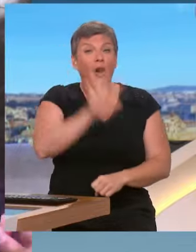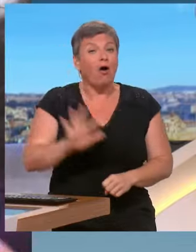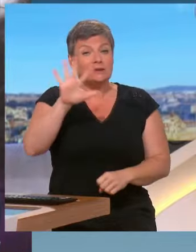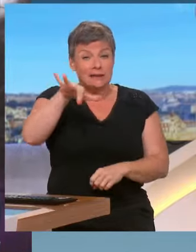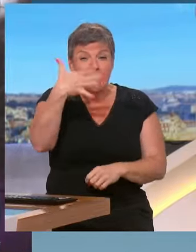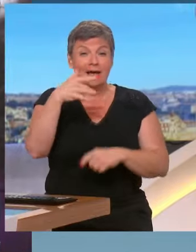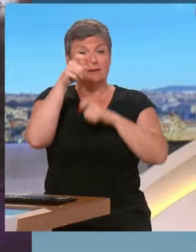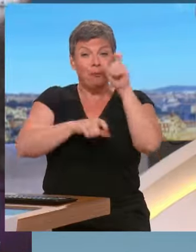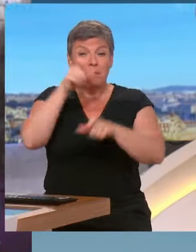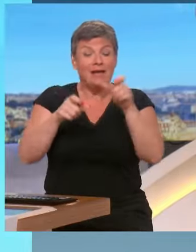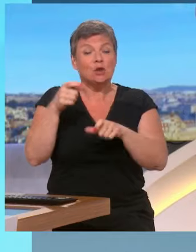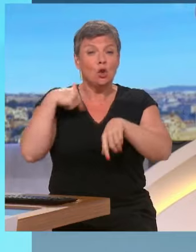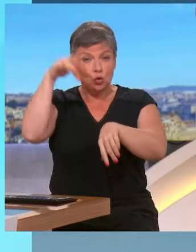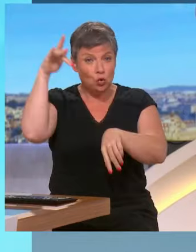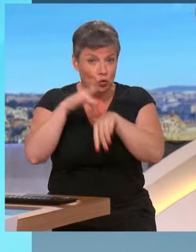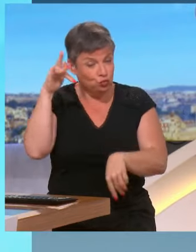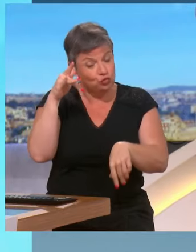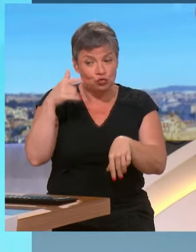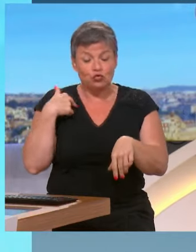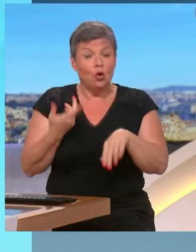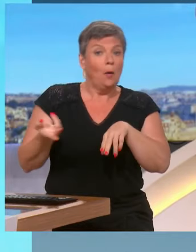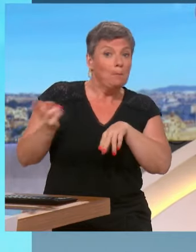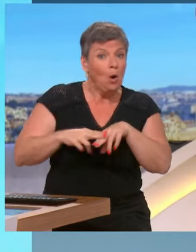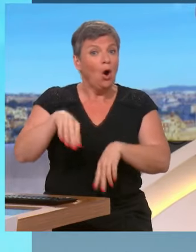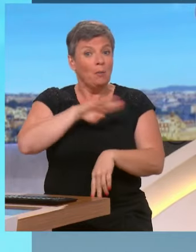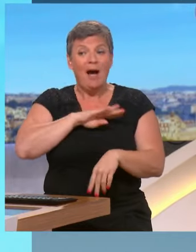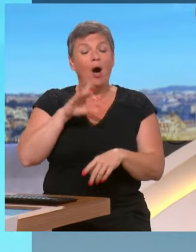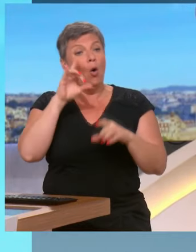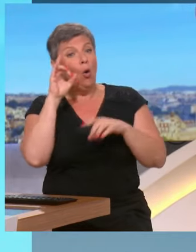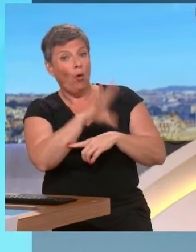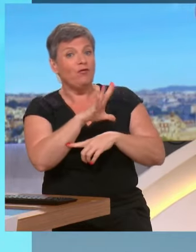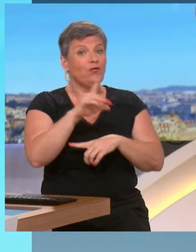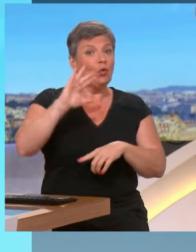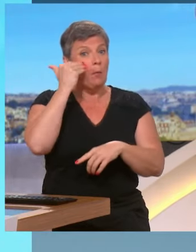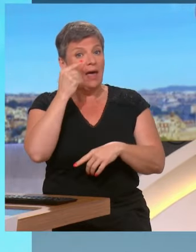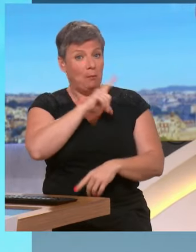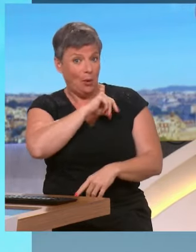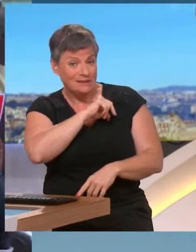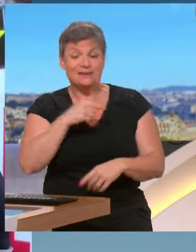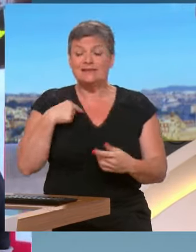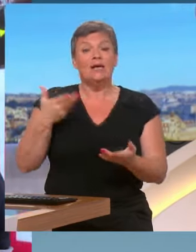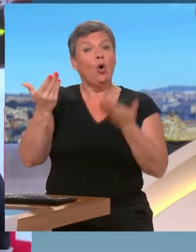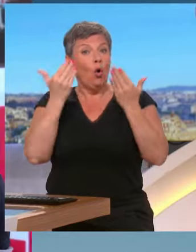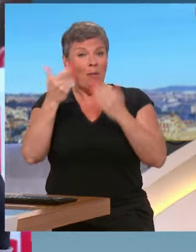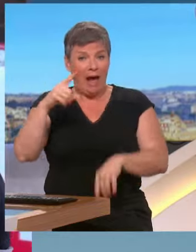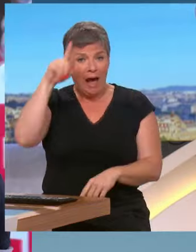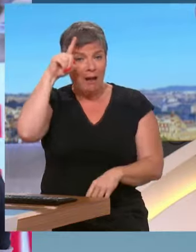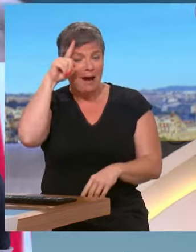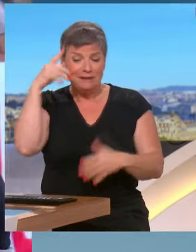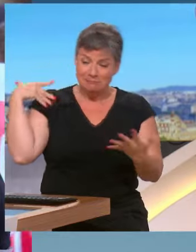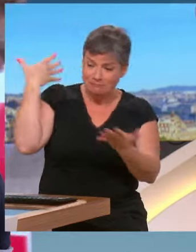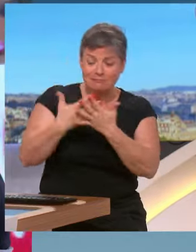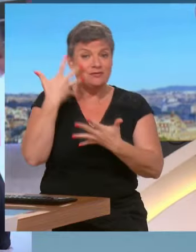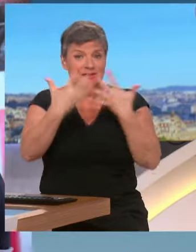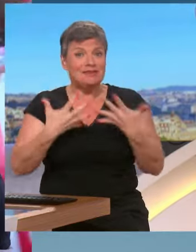seulement une personne en Allemagne en 10 ans. Et puis on va aussi marcher pour s'assurer que quand on est pour